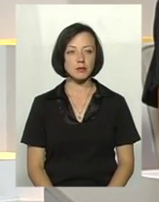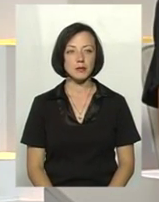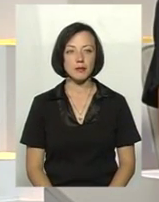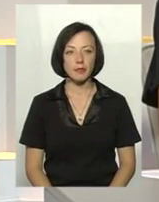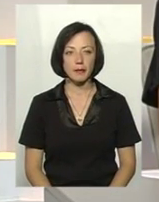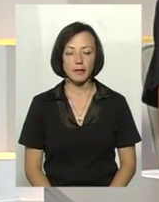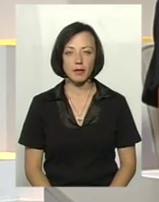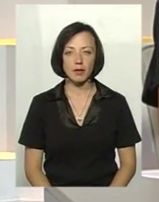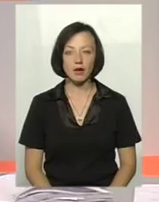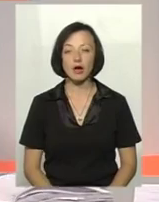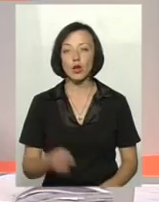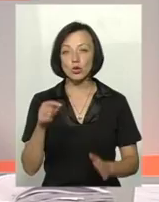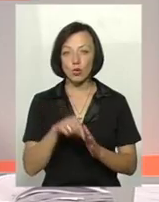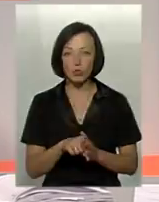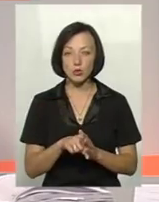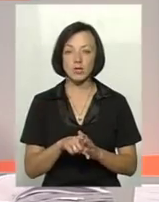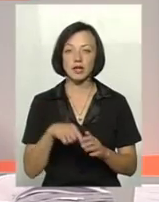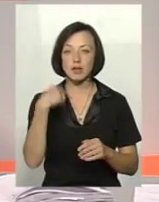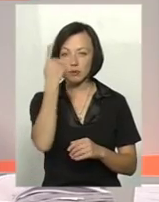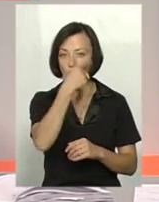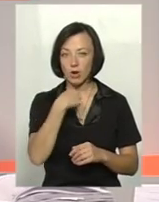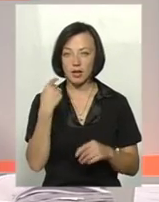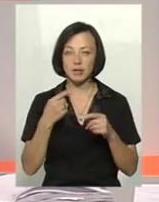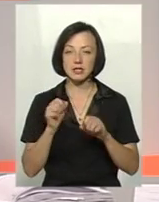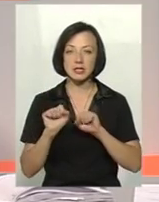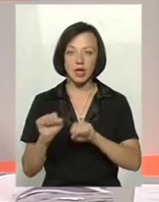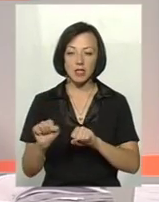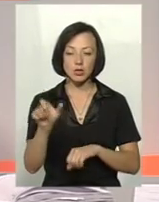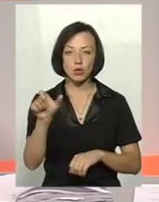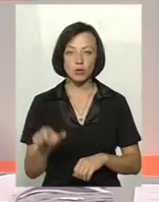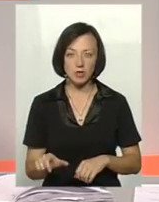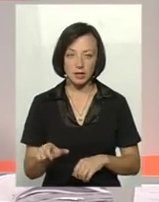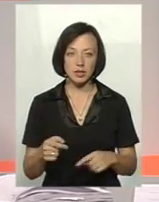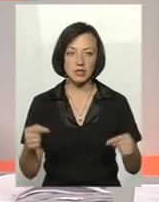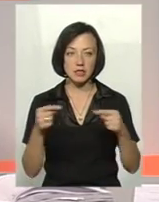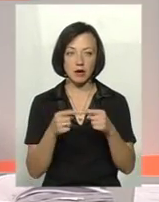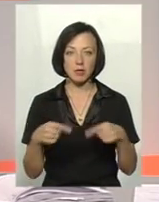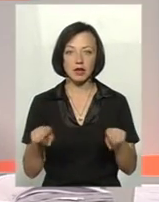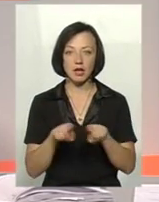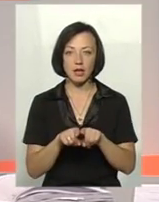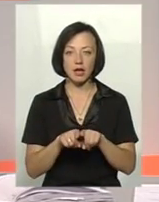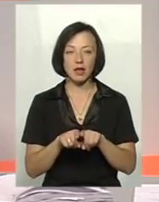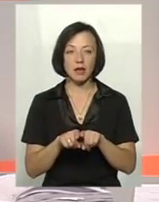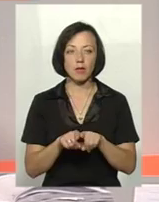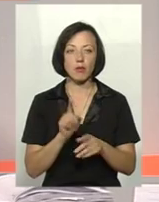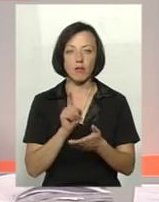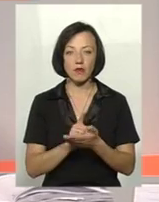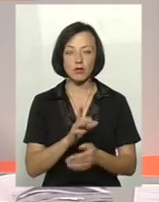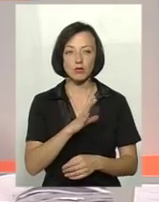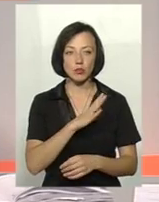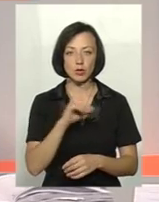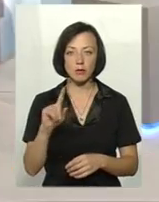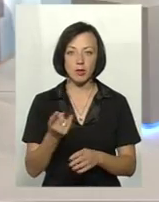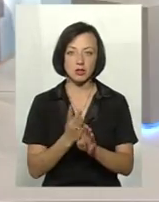це буде в господарство. Тобто, індивідуальний захист людини, іменно такий, як ми знаємо, він повинен бути